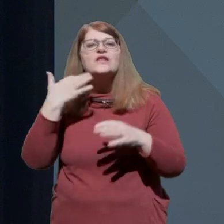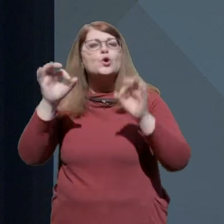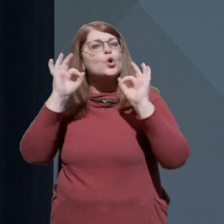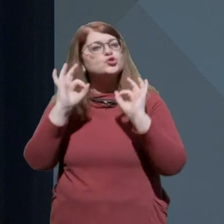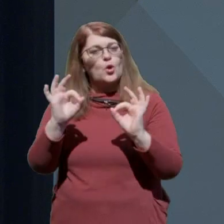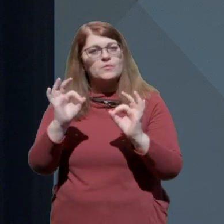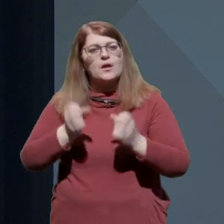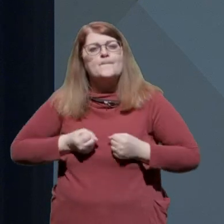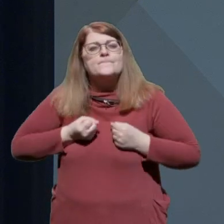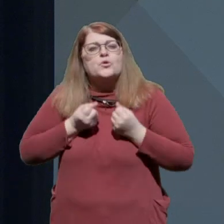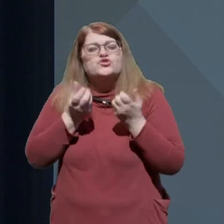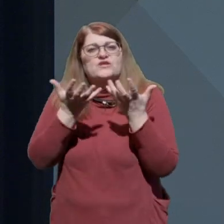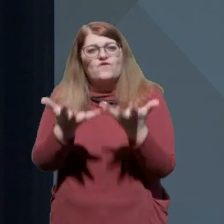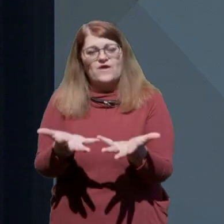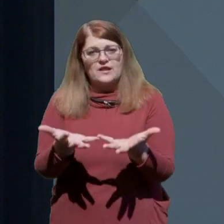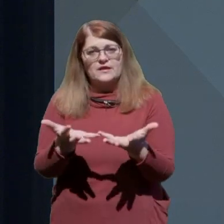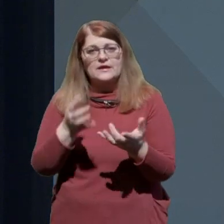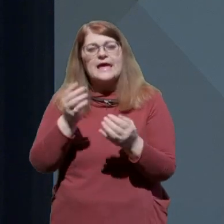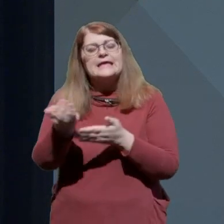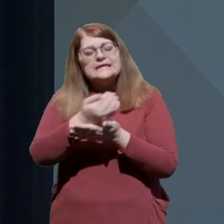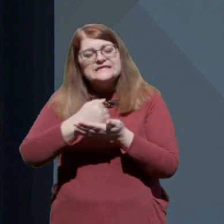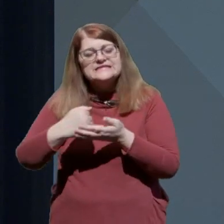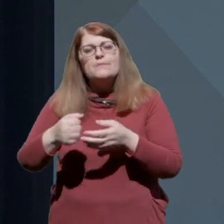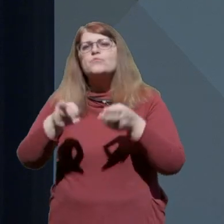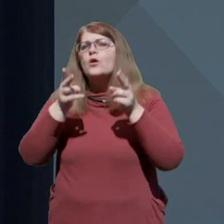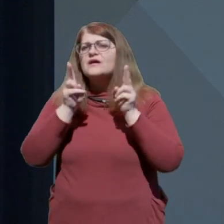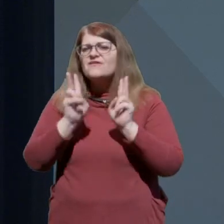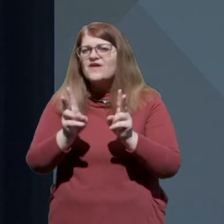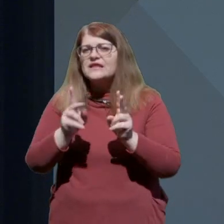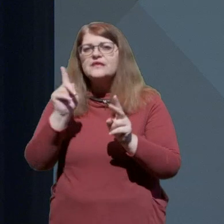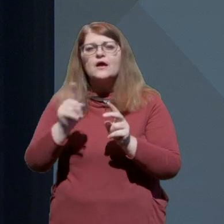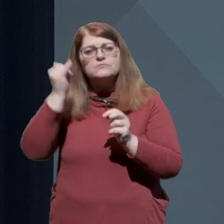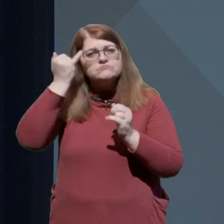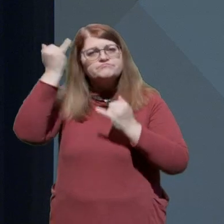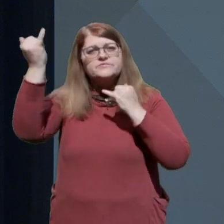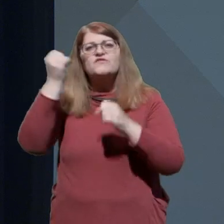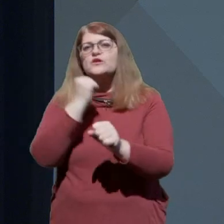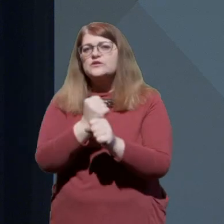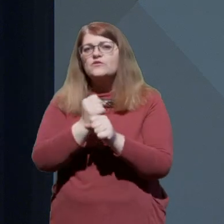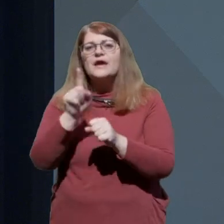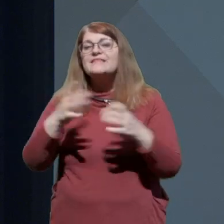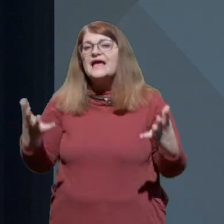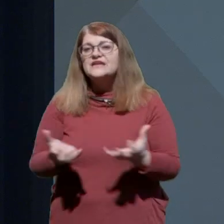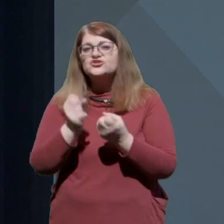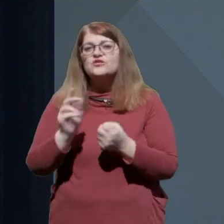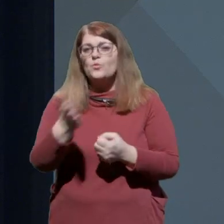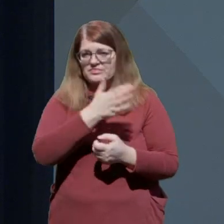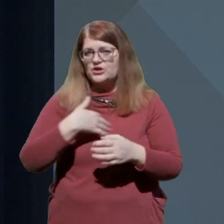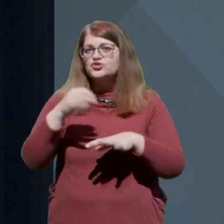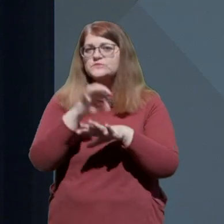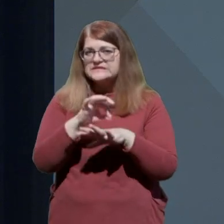požrtvovalnega, izjemno kvalitetnega in inovativnega dela in rešitev našem zdravstvu